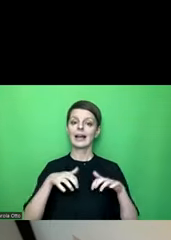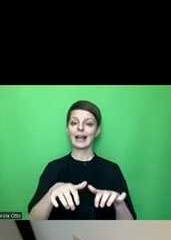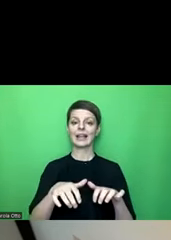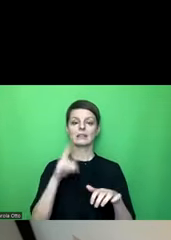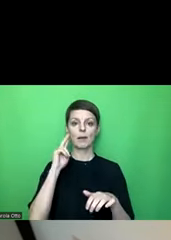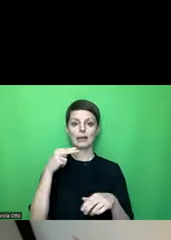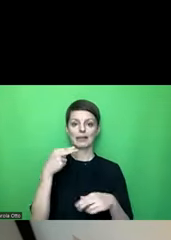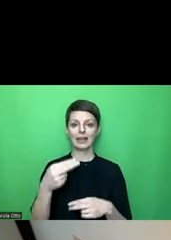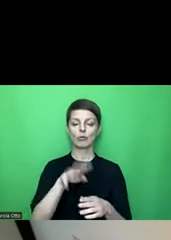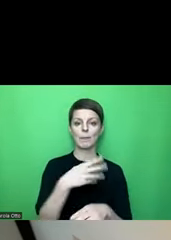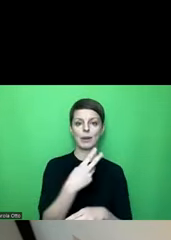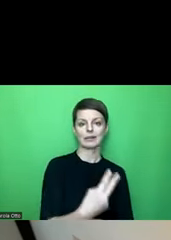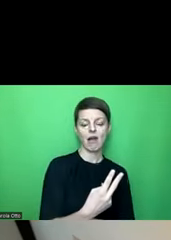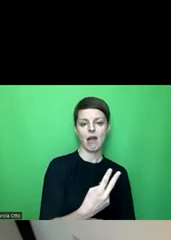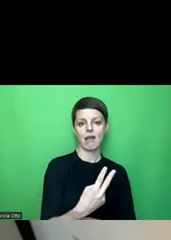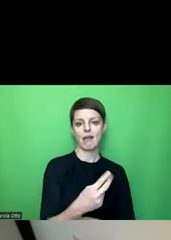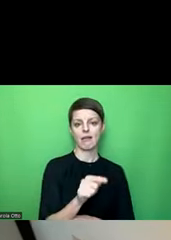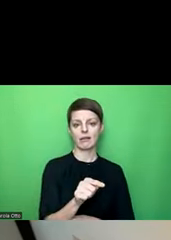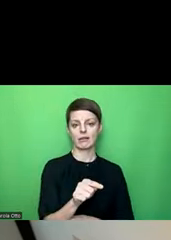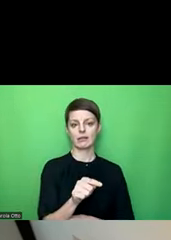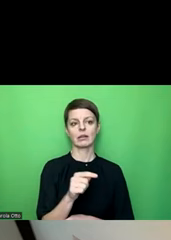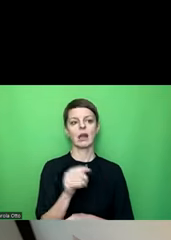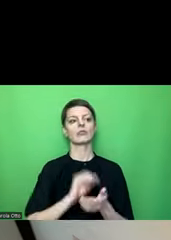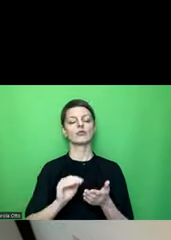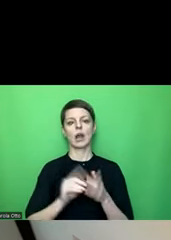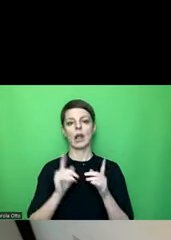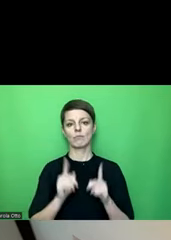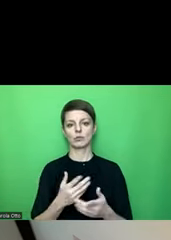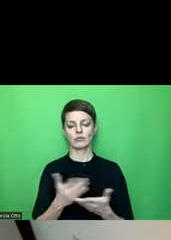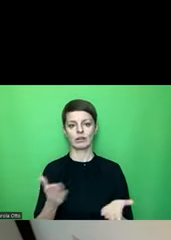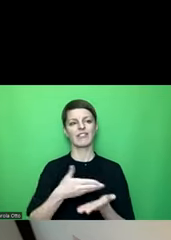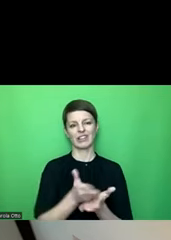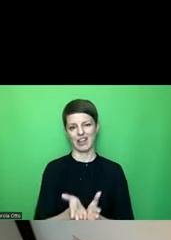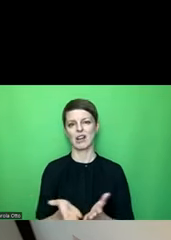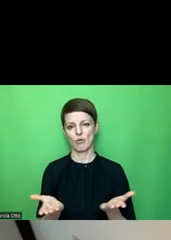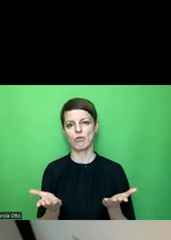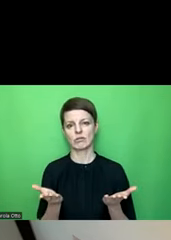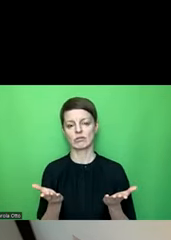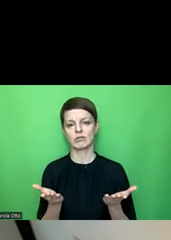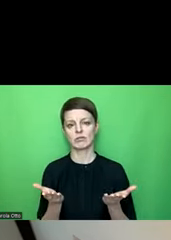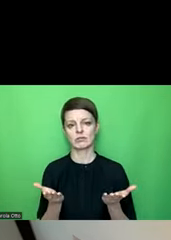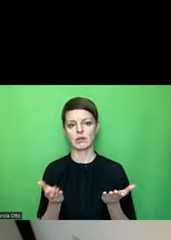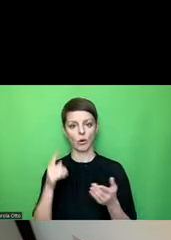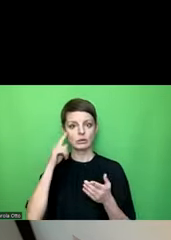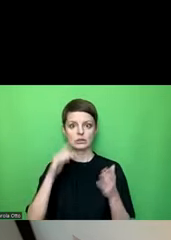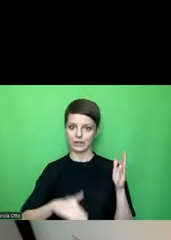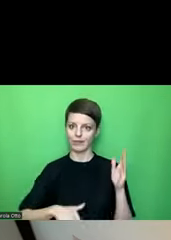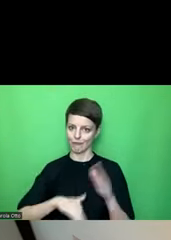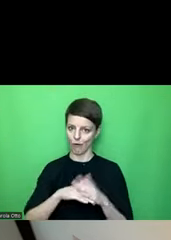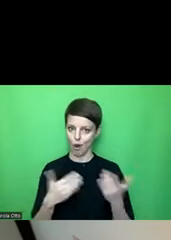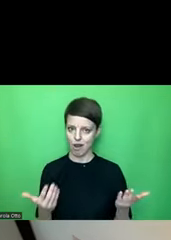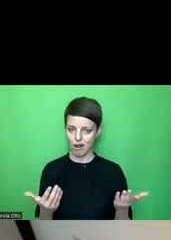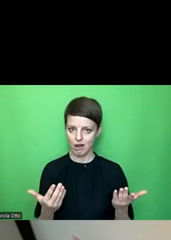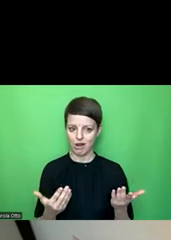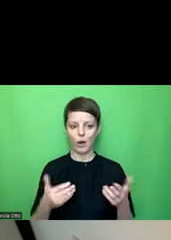Registerbenennung Tabelle 2. Da müsste ich dann schon was schreiben, zum Beispiel Verteilung oder so was, was auch Sinn macht. Auch die